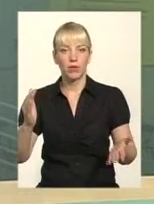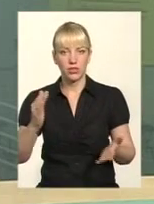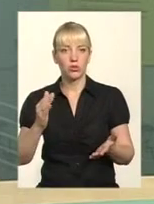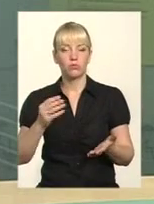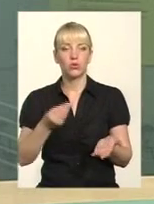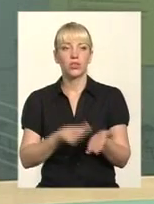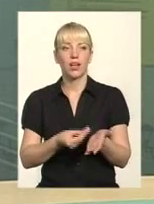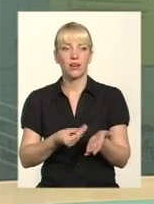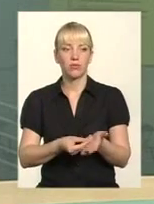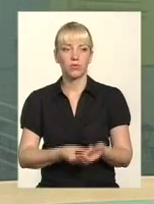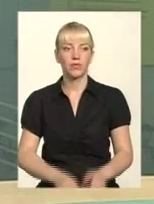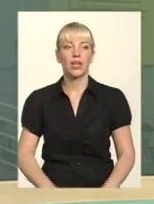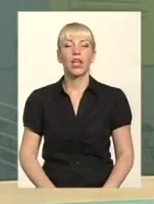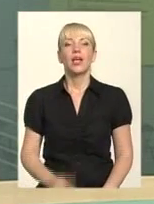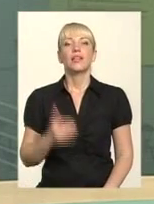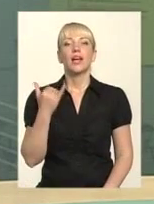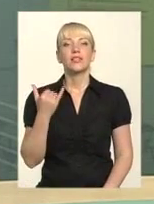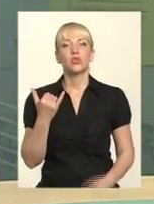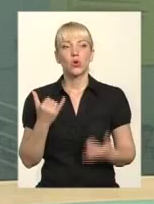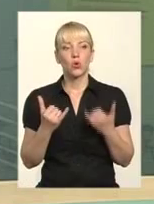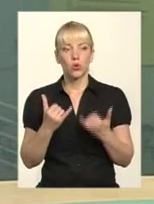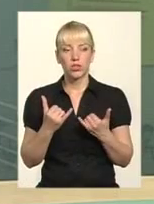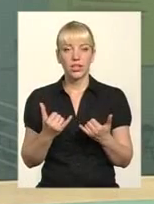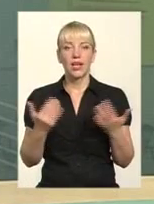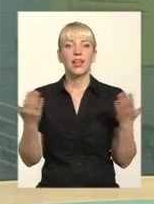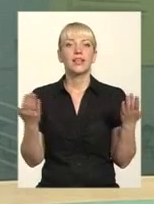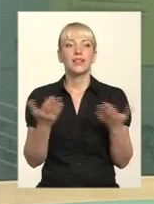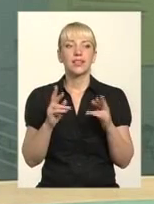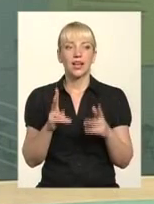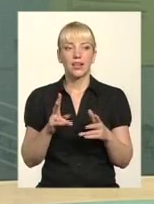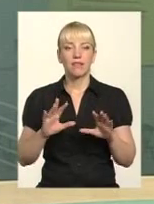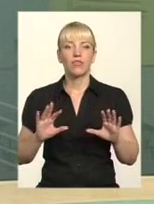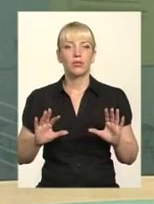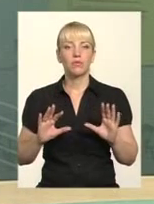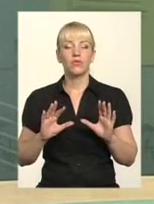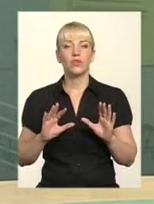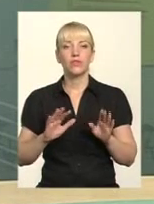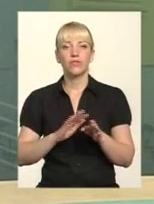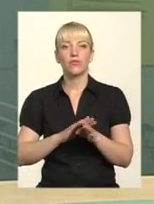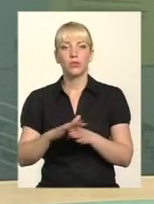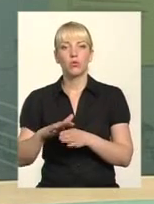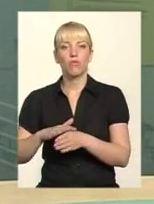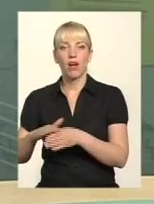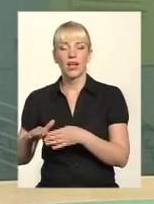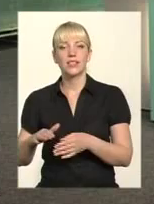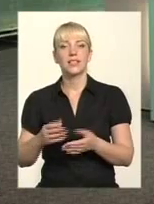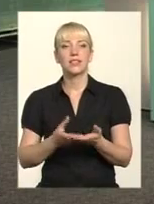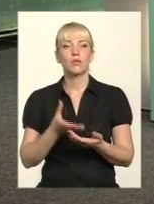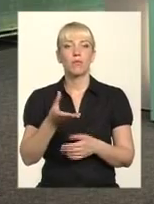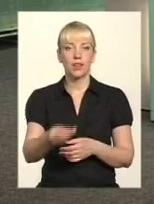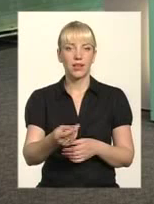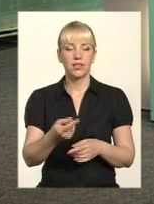яким чином відбувається сплата, скажімо, стягнення примусове